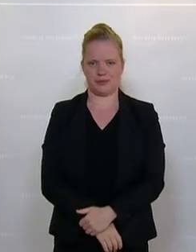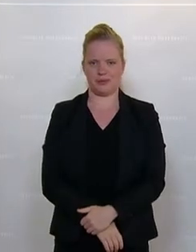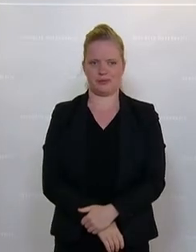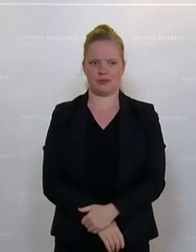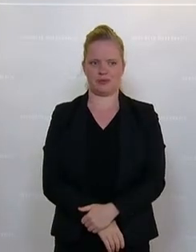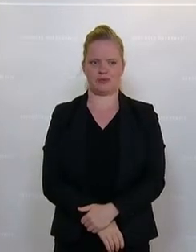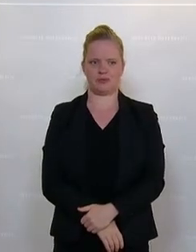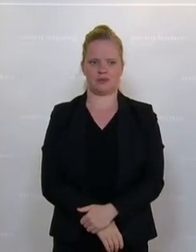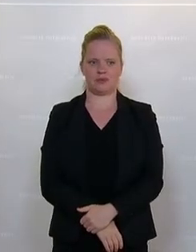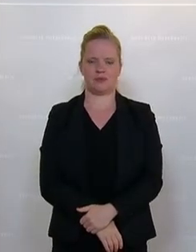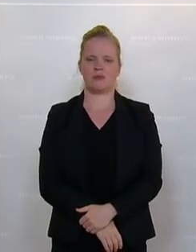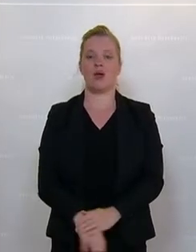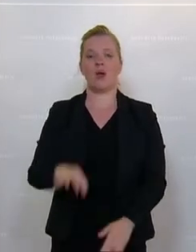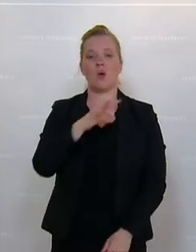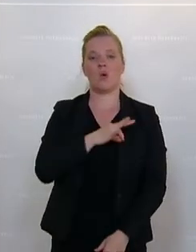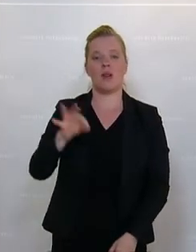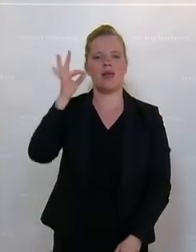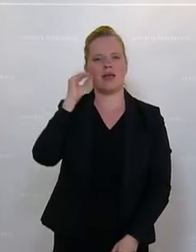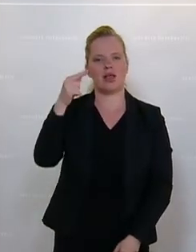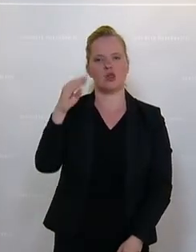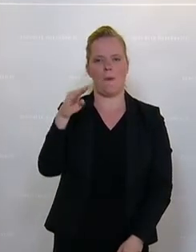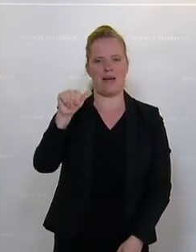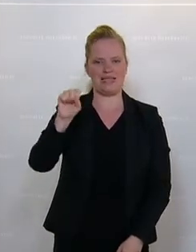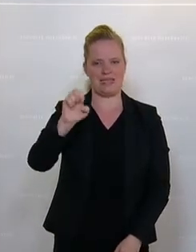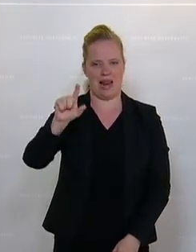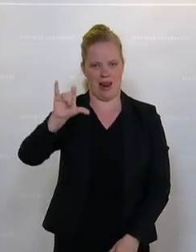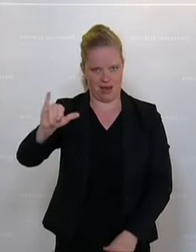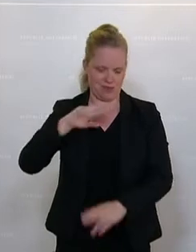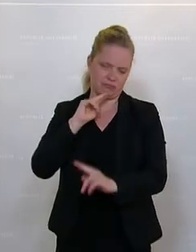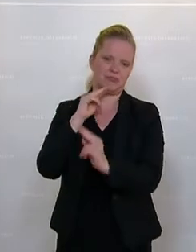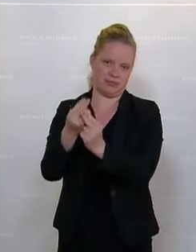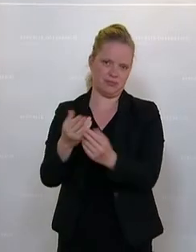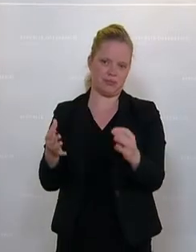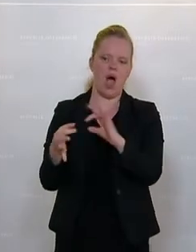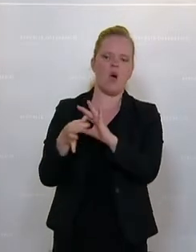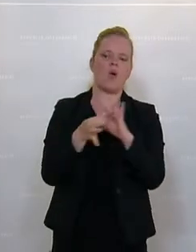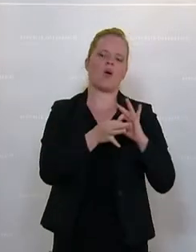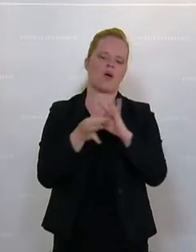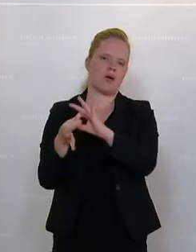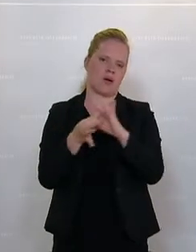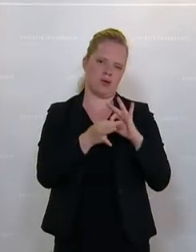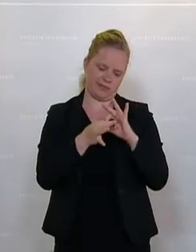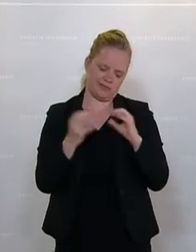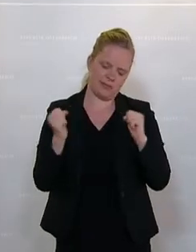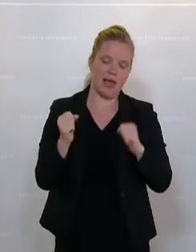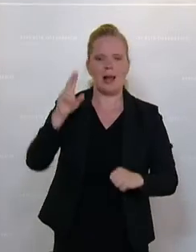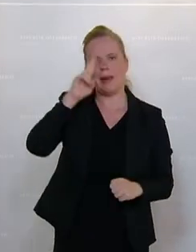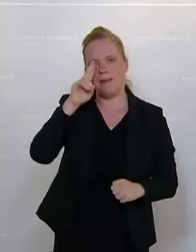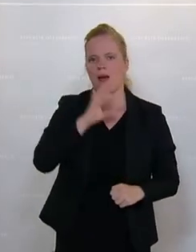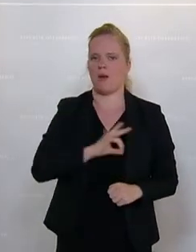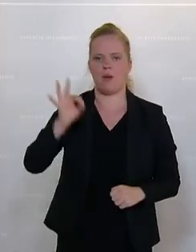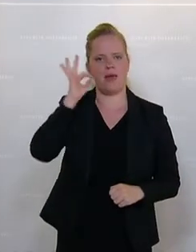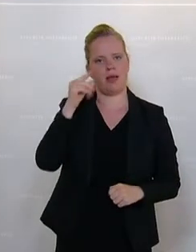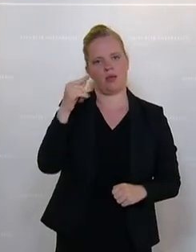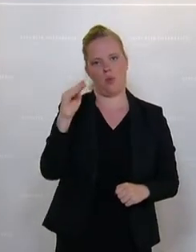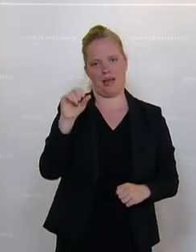Und eine kurze Replik noch zur Frau Kollegin Tomaselli. Das erlauben wir jetzt, auch im Sinne unserer Koalitionsresor. Liebe Kollegin Tomaselli, ich würde Sie